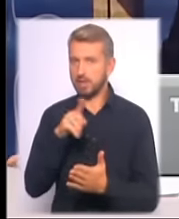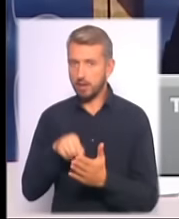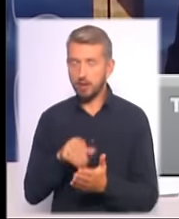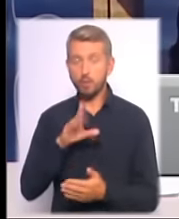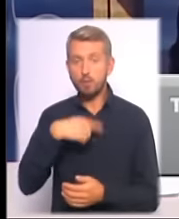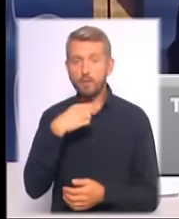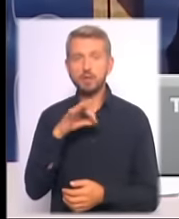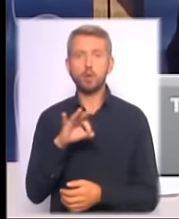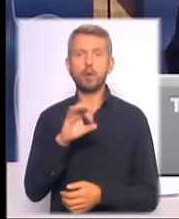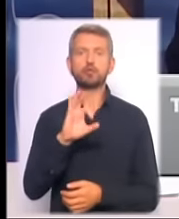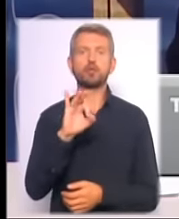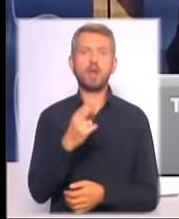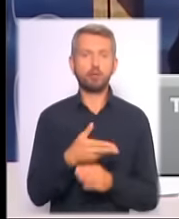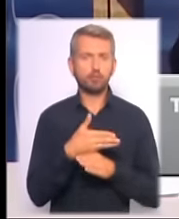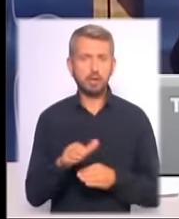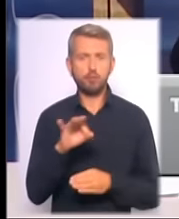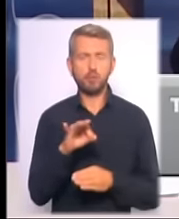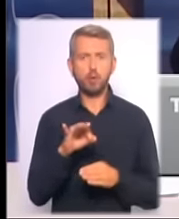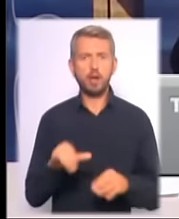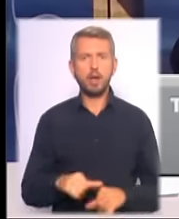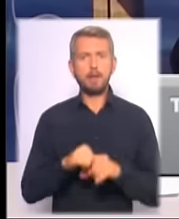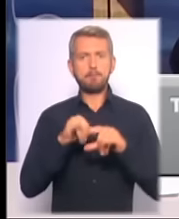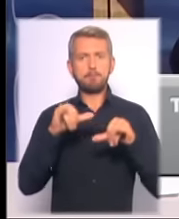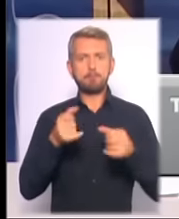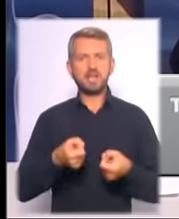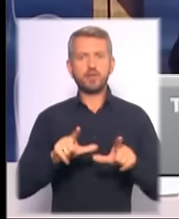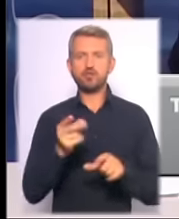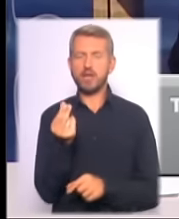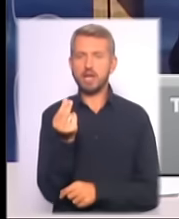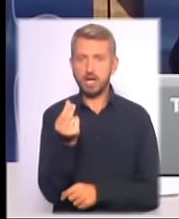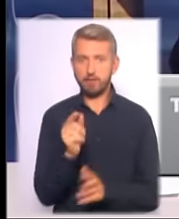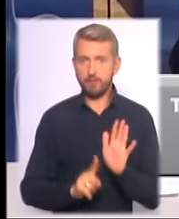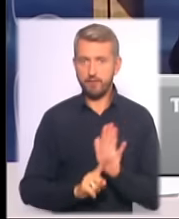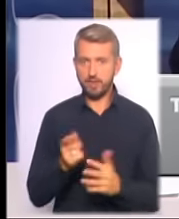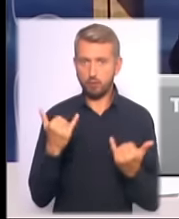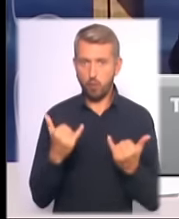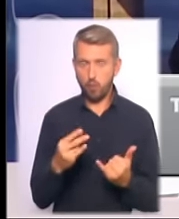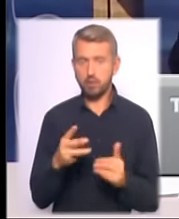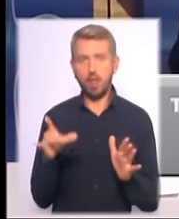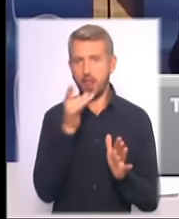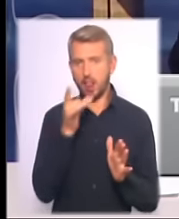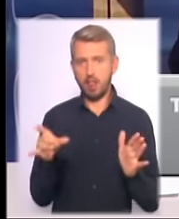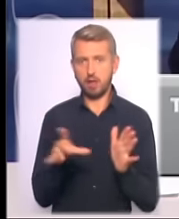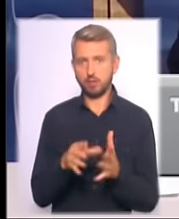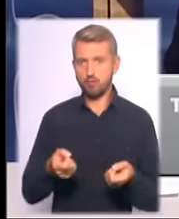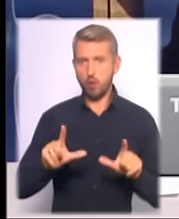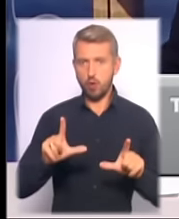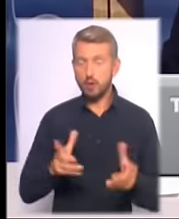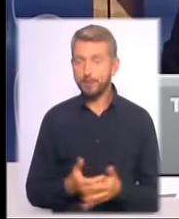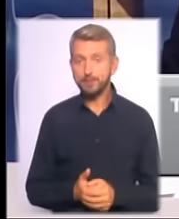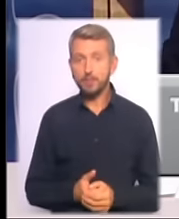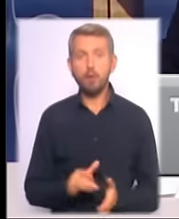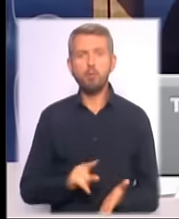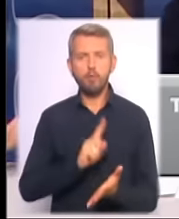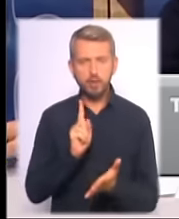говорити про соціальну складову, про підвищення тарифів від сьогодні на електроенергію, наприклад. Ну, і обов'язково